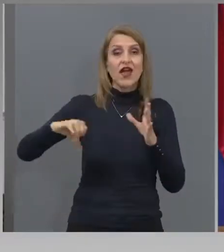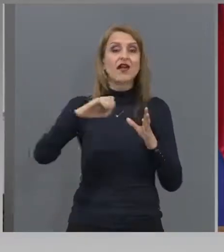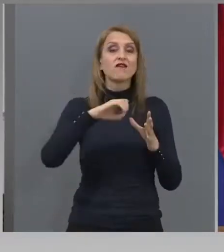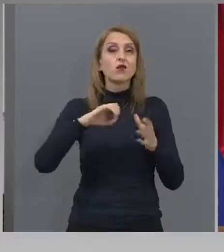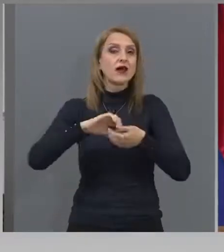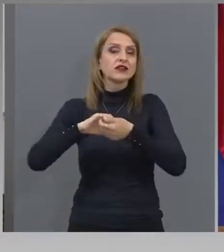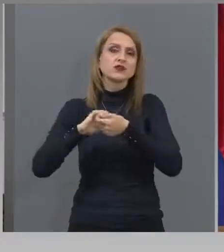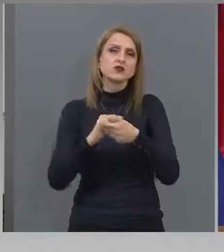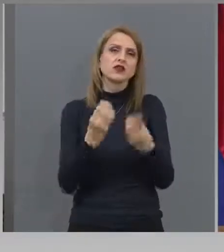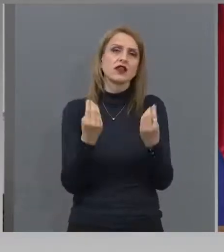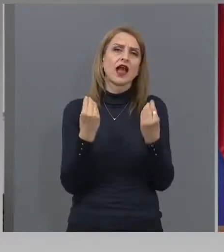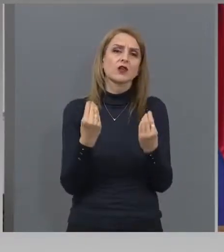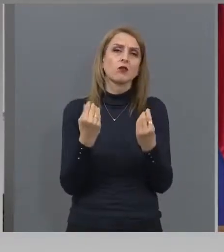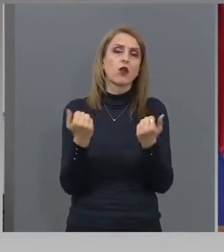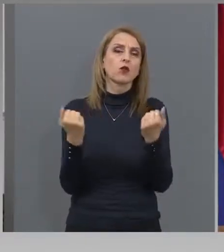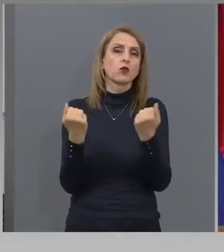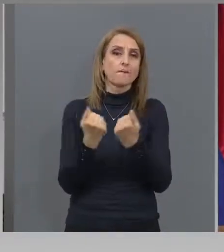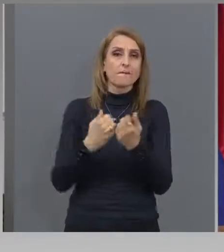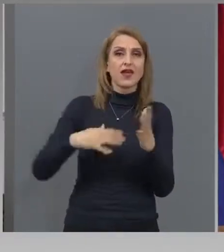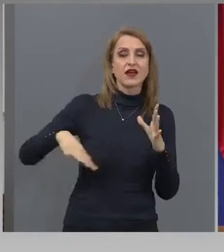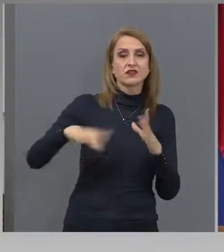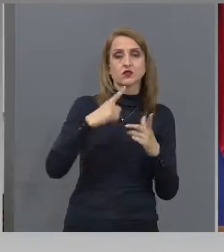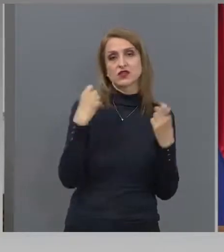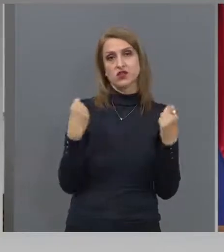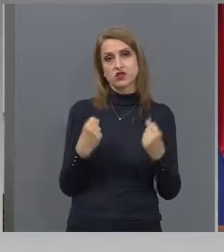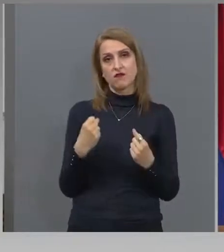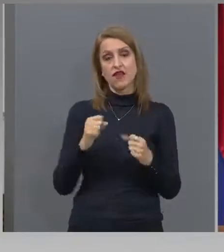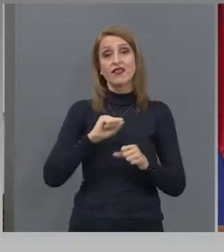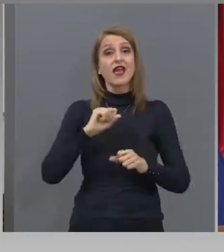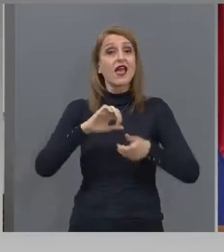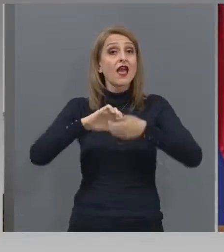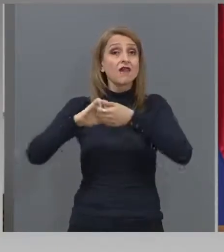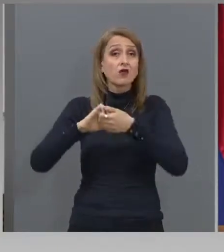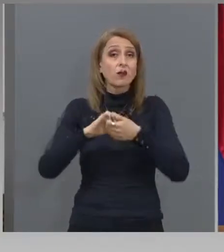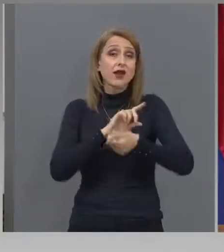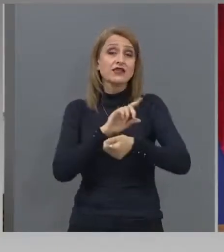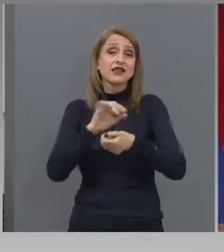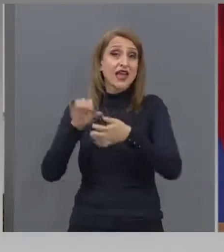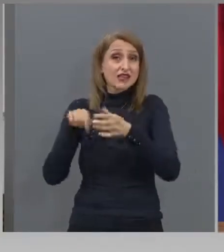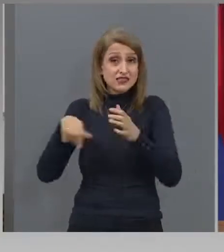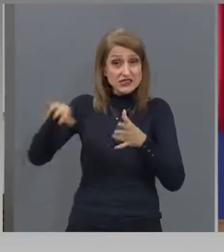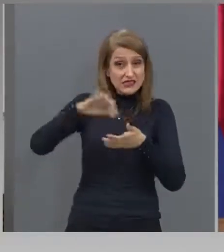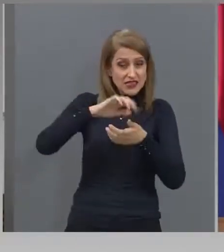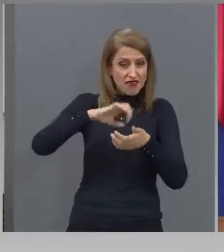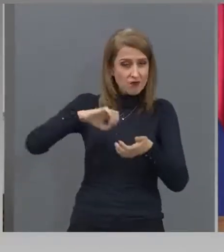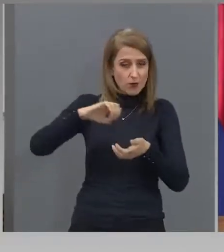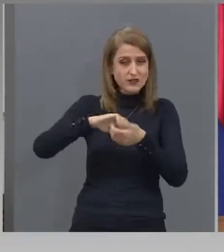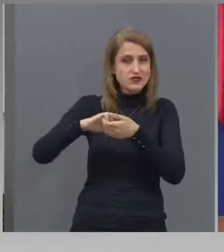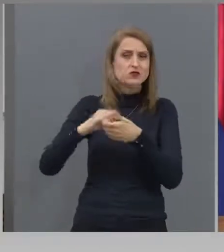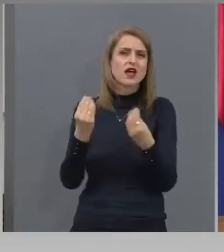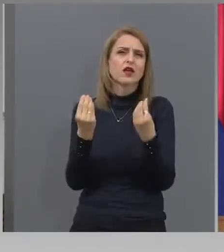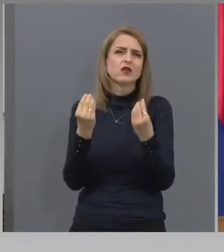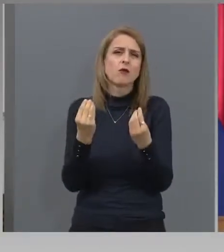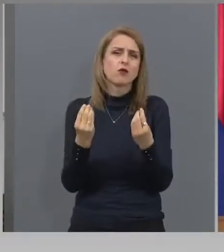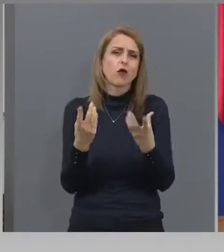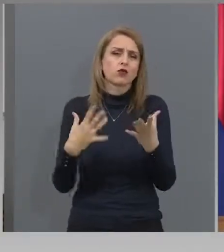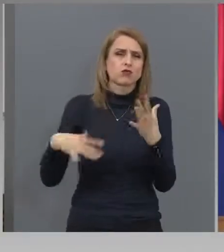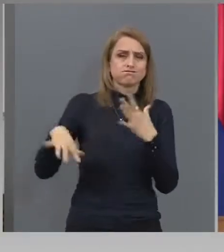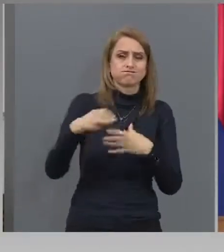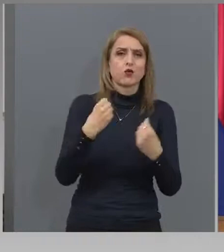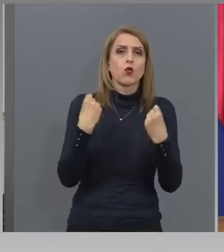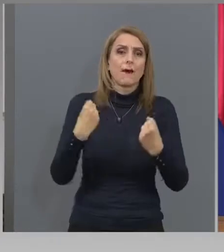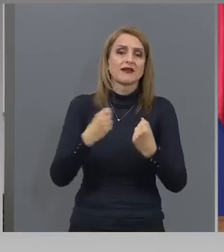Европейския съюз е най-голямата сила. Разбира се, преди това винаги съм казвал, че бавно и трудно се